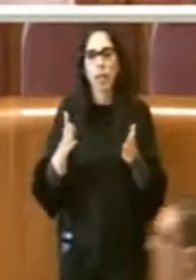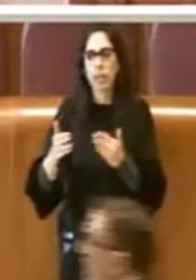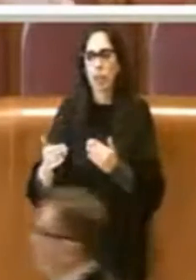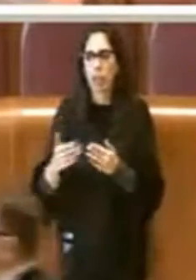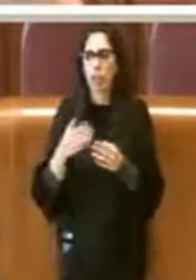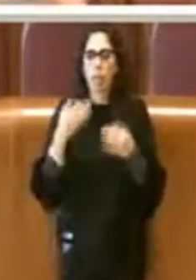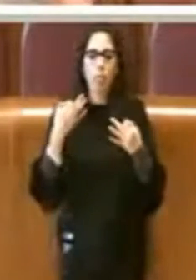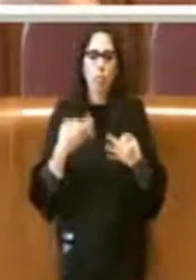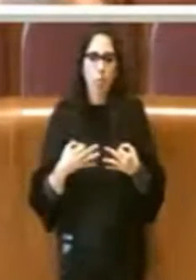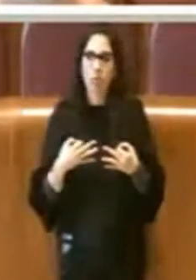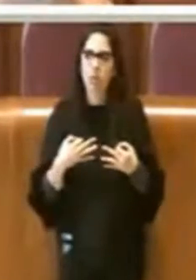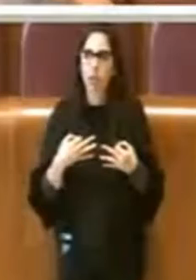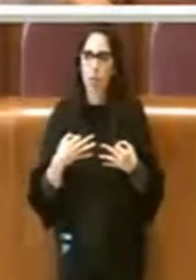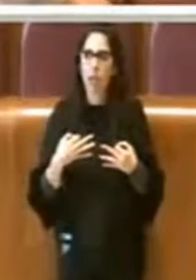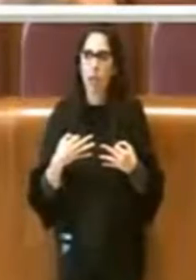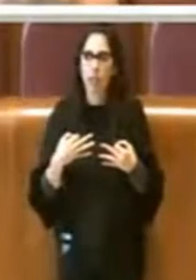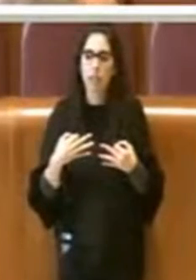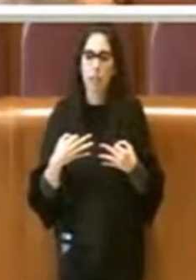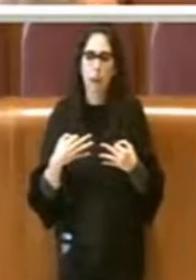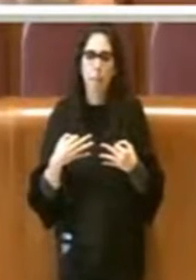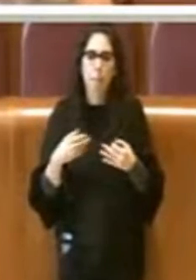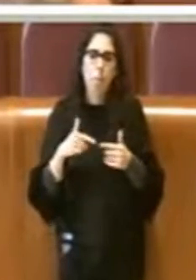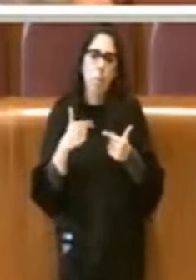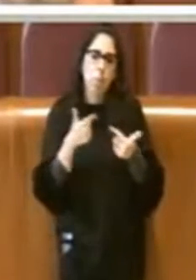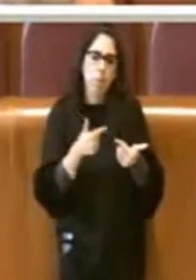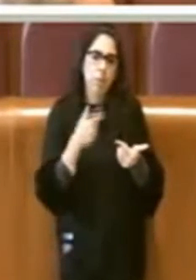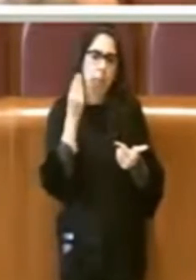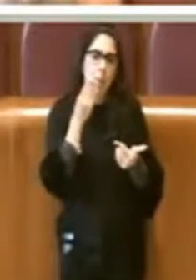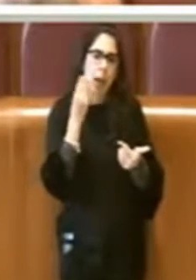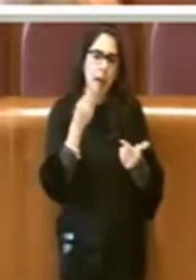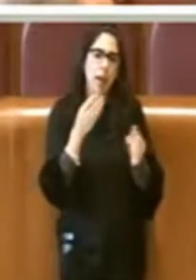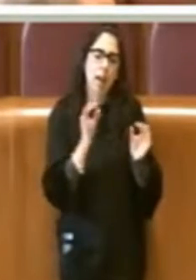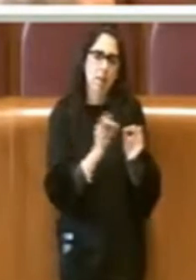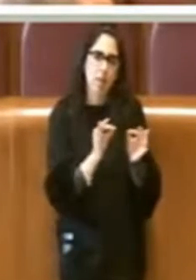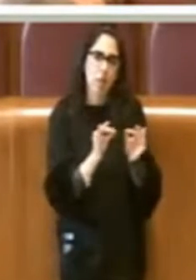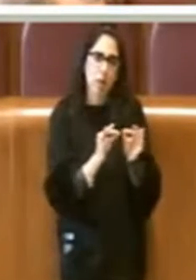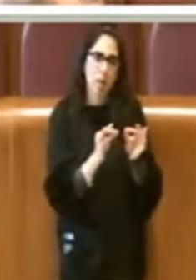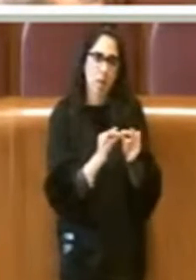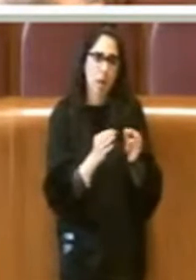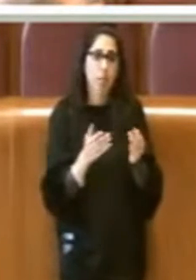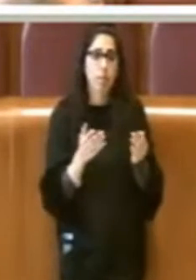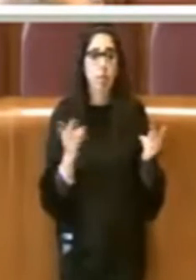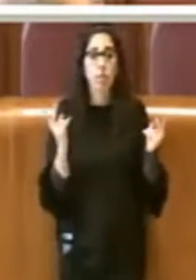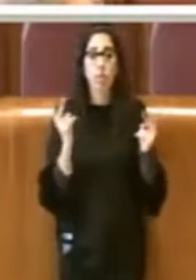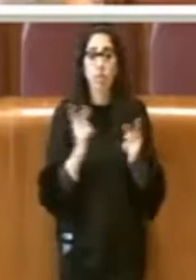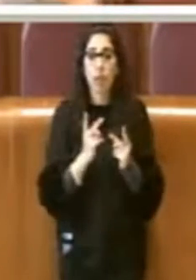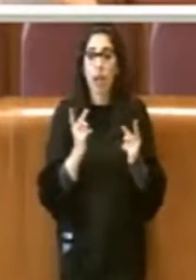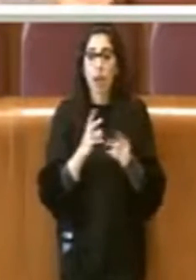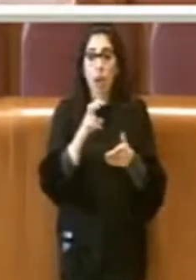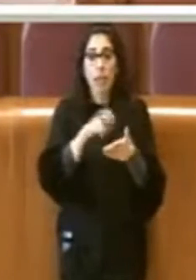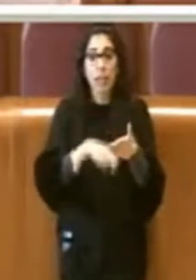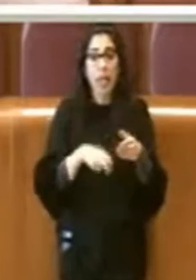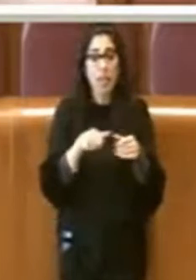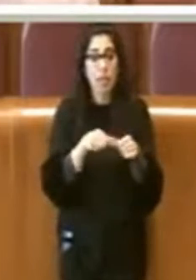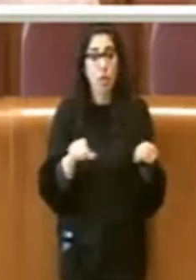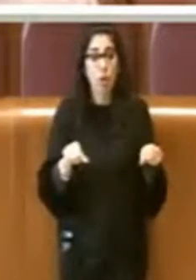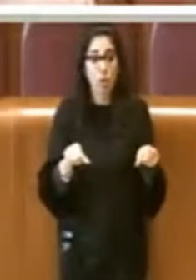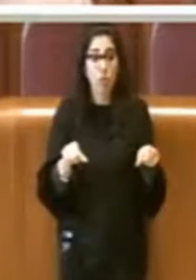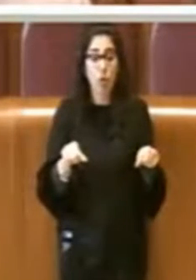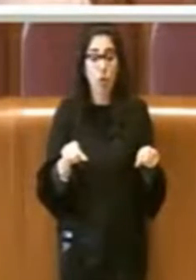danno il parere favorevole. Rimane il fatto che però la tassa di soggiorno